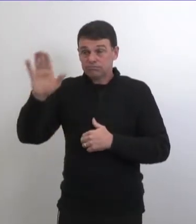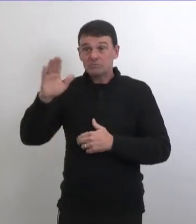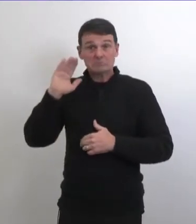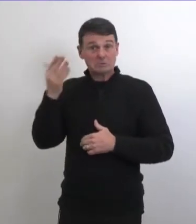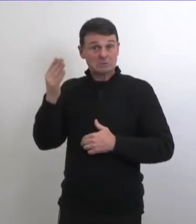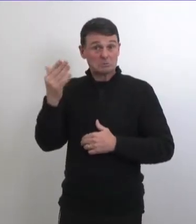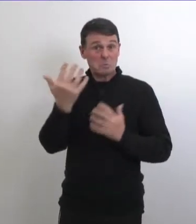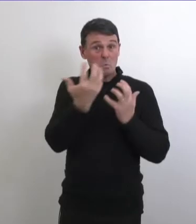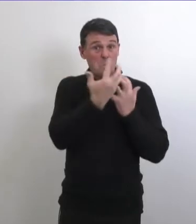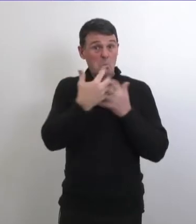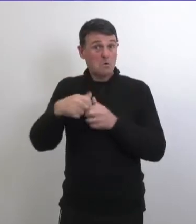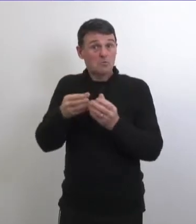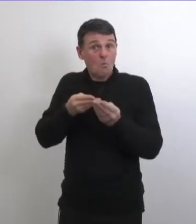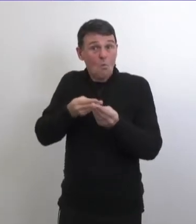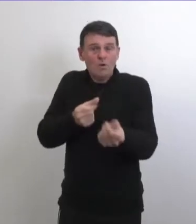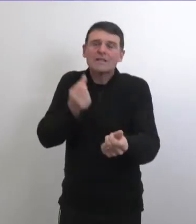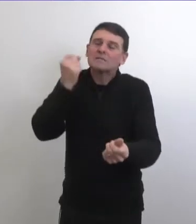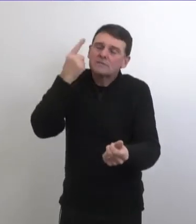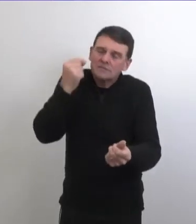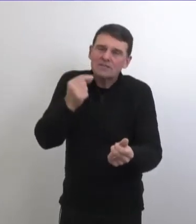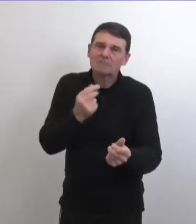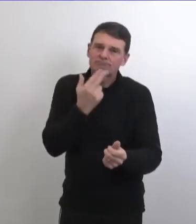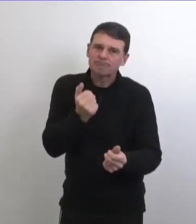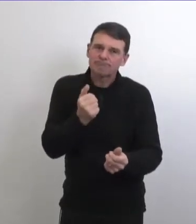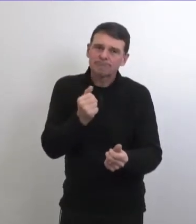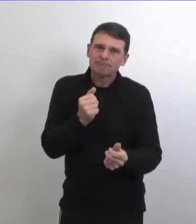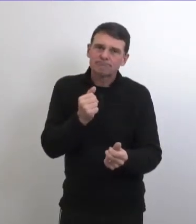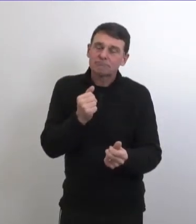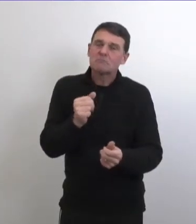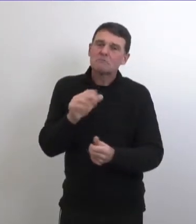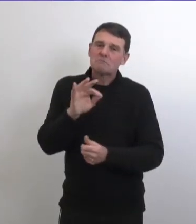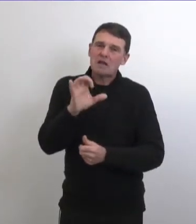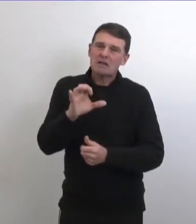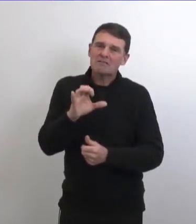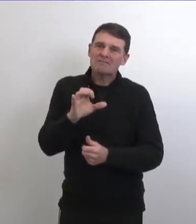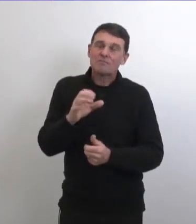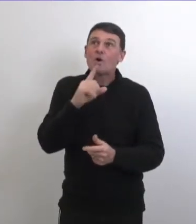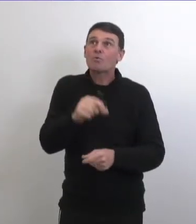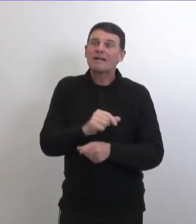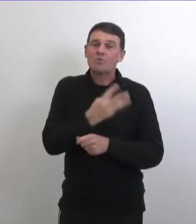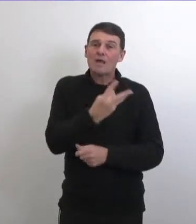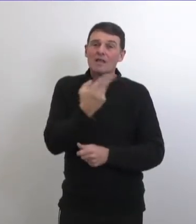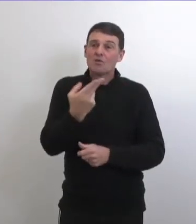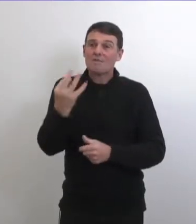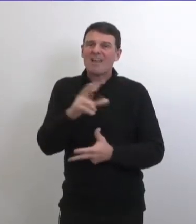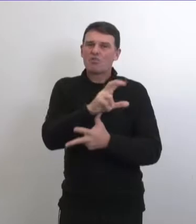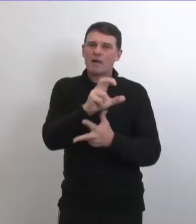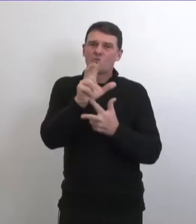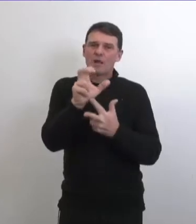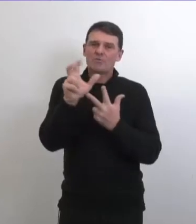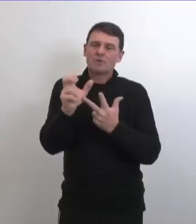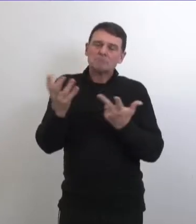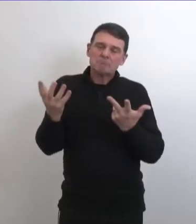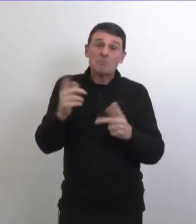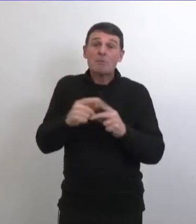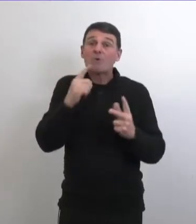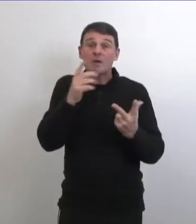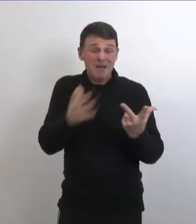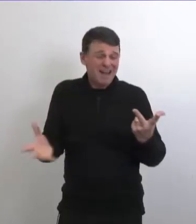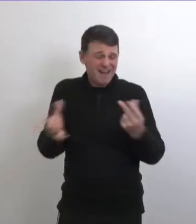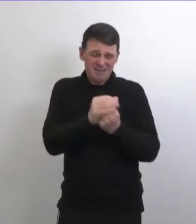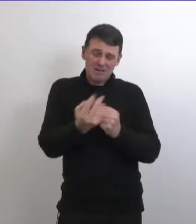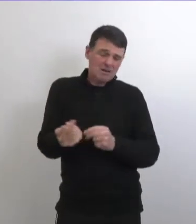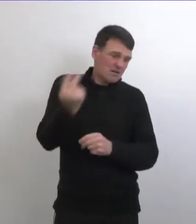après ça tout a l'air de s'être très bien passé bon bien sûr c'était petite échelle mais c'était quand même 300